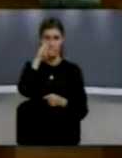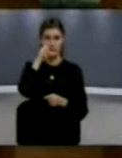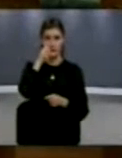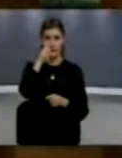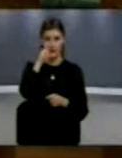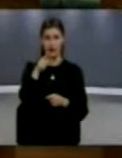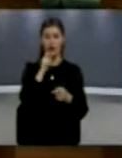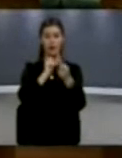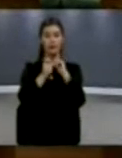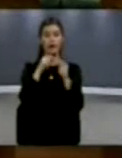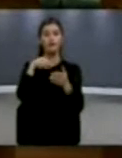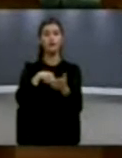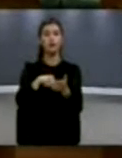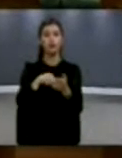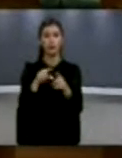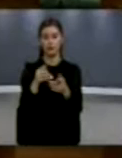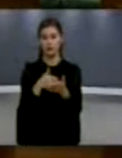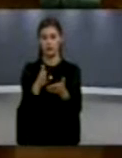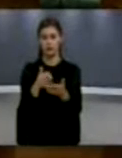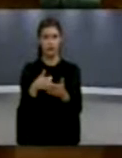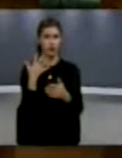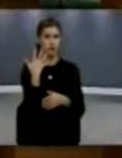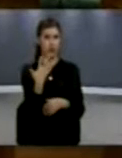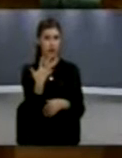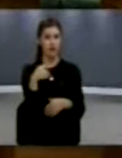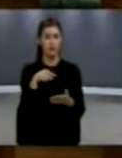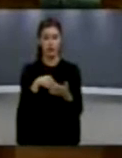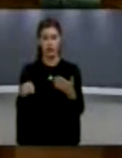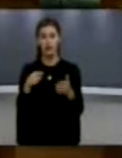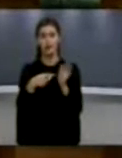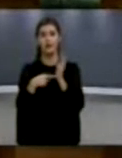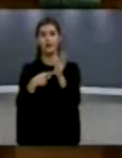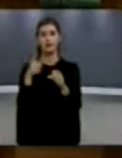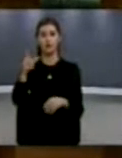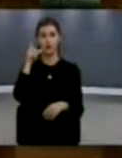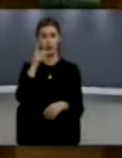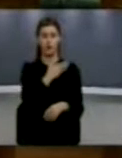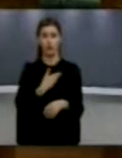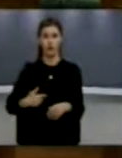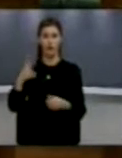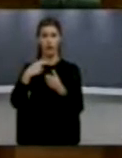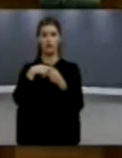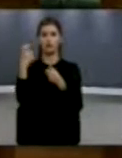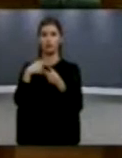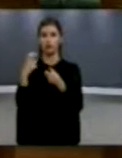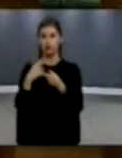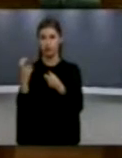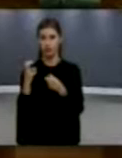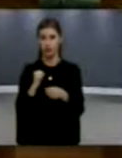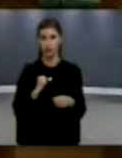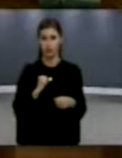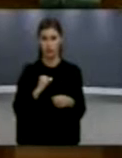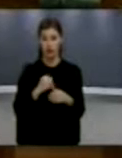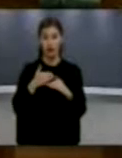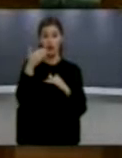Kjo marveshje pesë faqshe për kufizon të shtigjet për me së cilave trupat Jugoslave dhe të tërhiqishin nga Kosovë. Mirë po, me